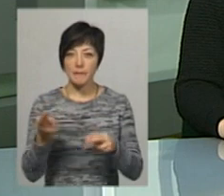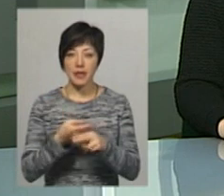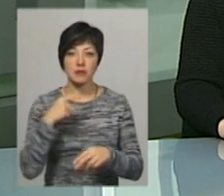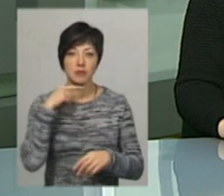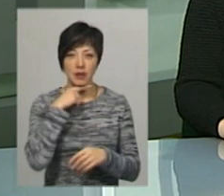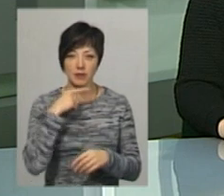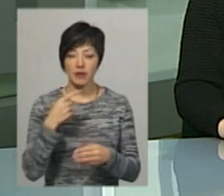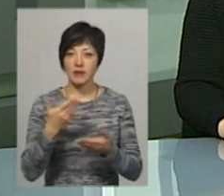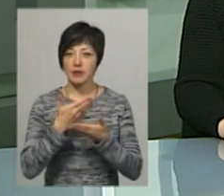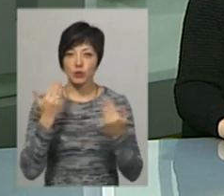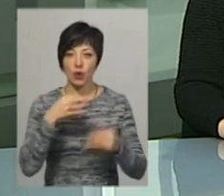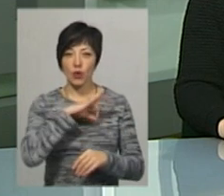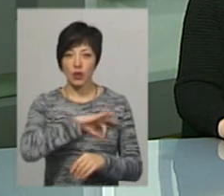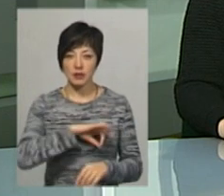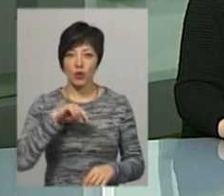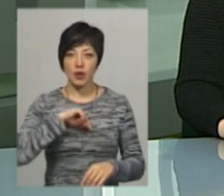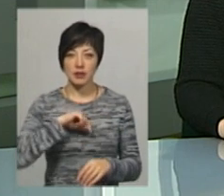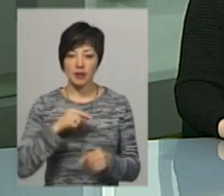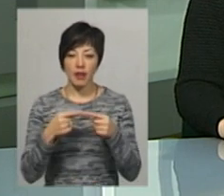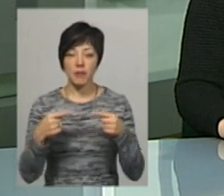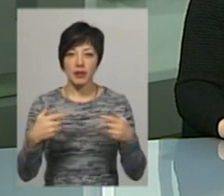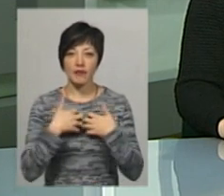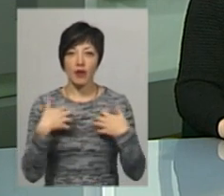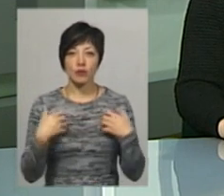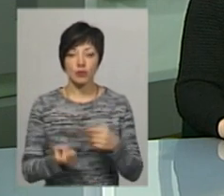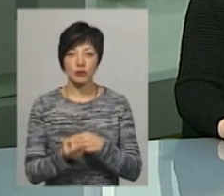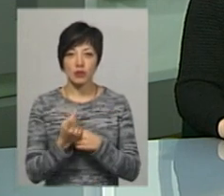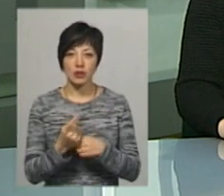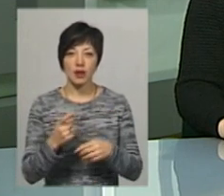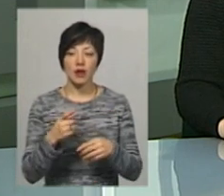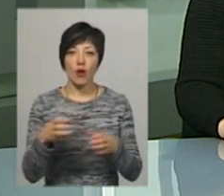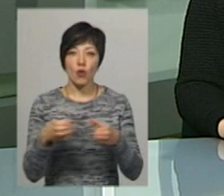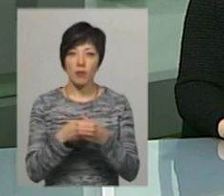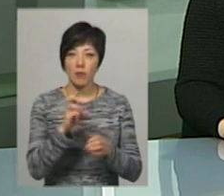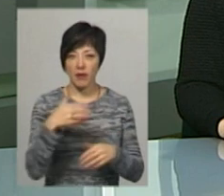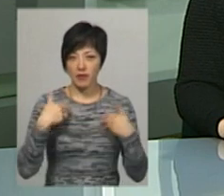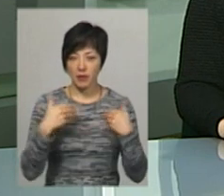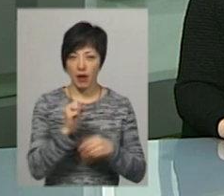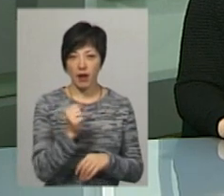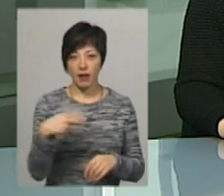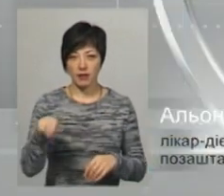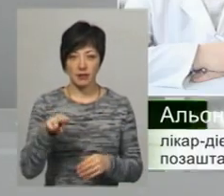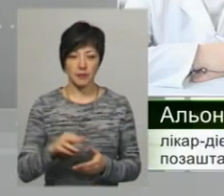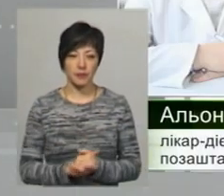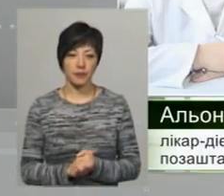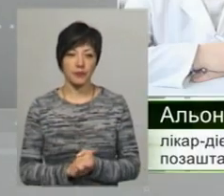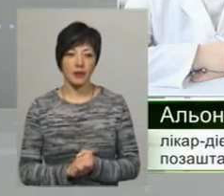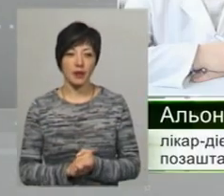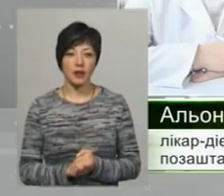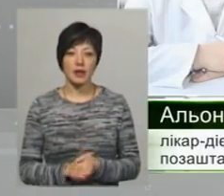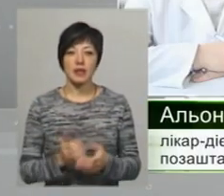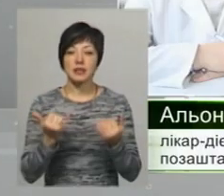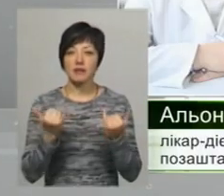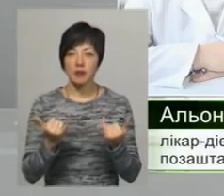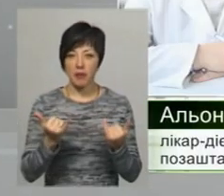та веганство, відсутні корисні для організму елементи тваринного походження, такі як вітамінгрупи В, А та Д. Современна наука